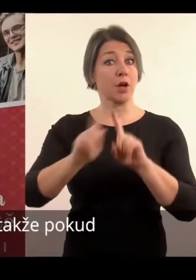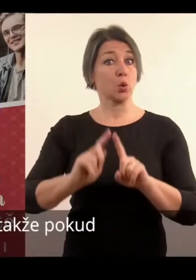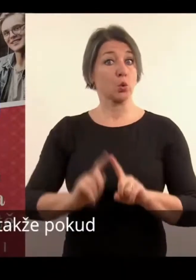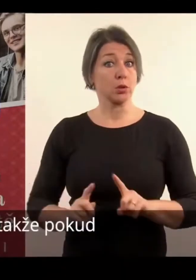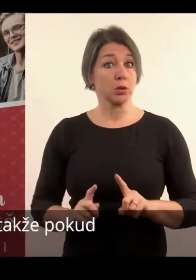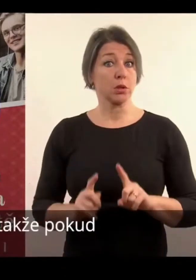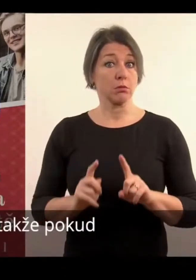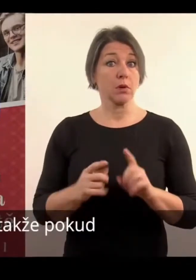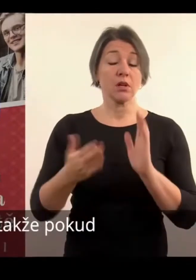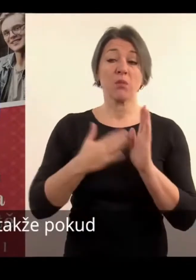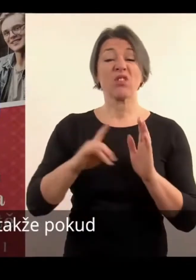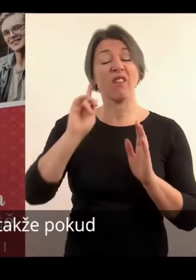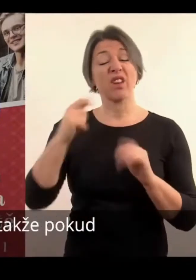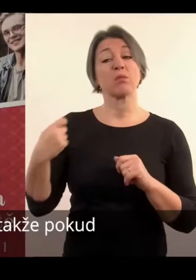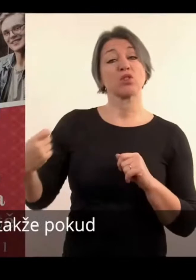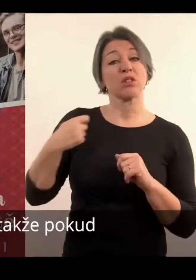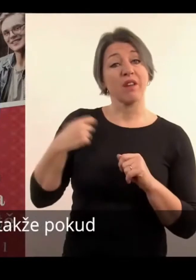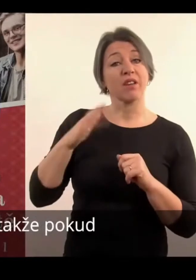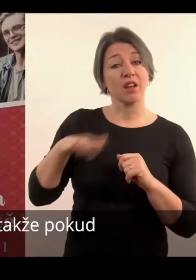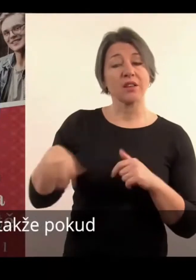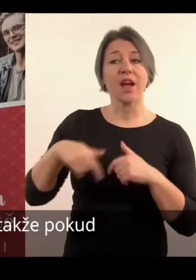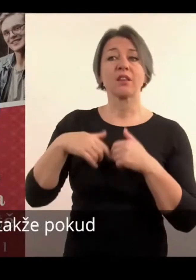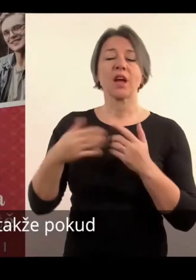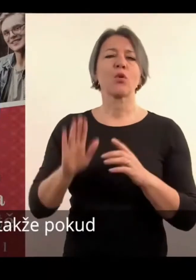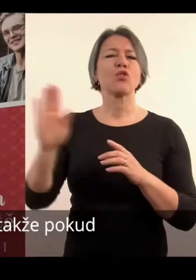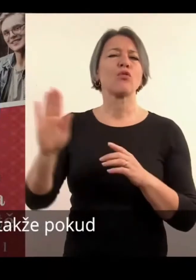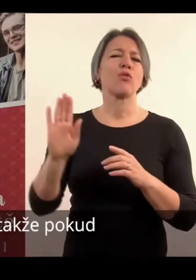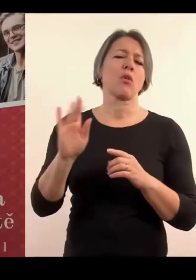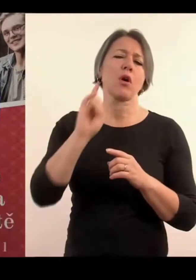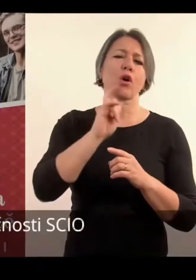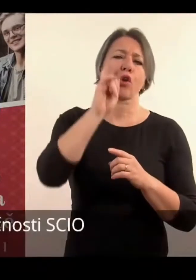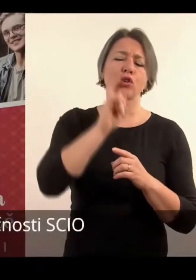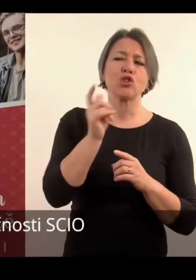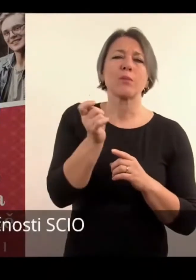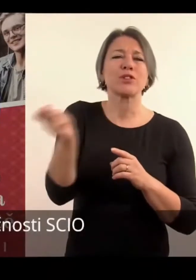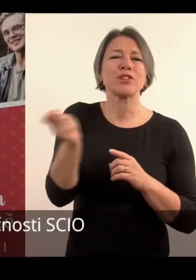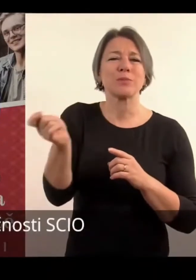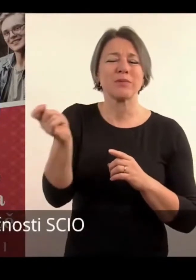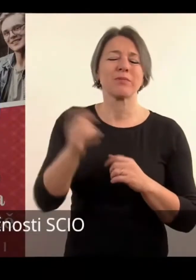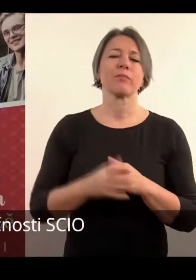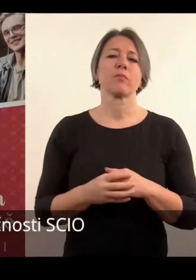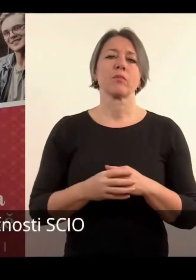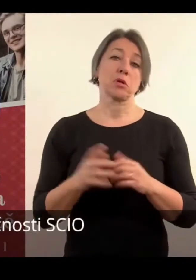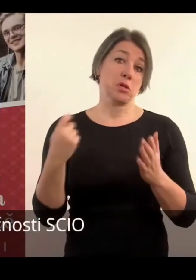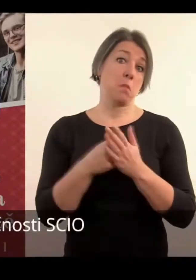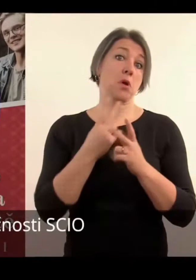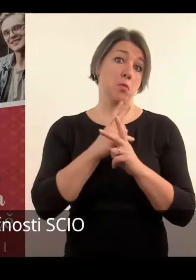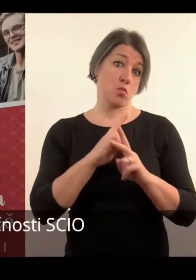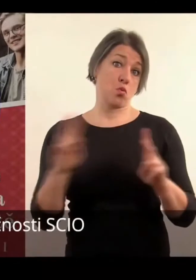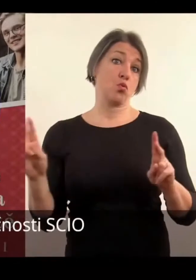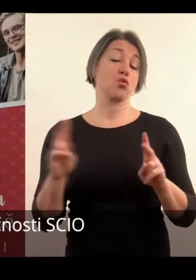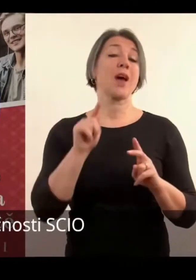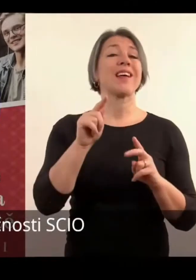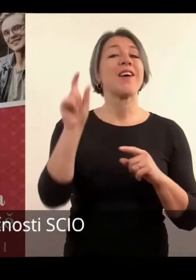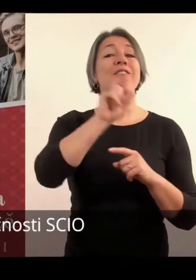zase na sebe pobíráte třídevek na dítě nebo vaši rodiče, na vaše jméno pobírají třídevek na dítě, tak je možnost mít